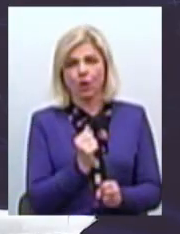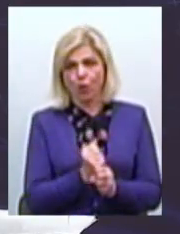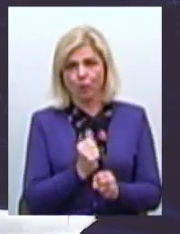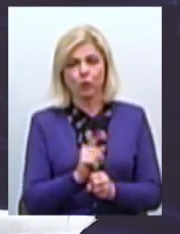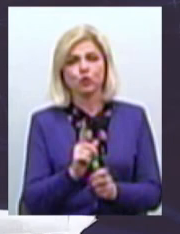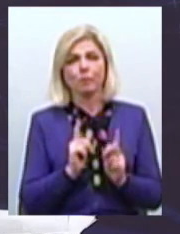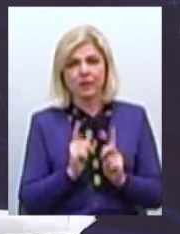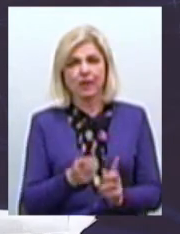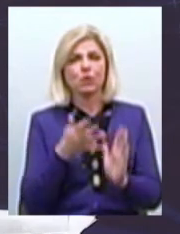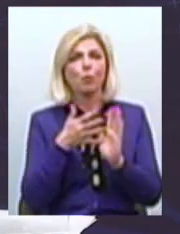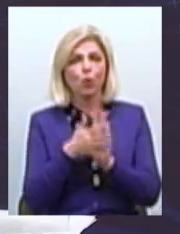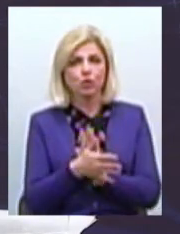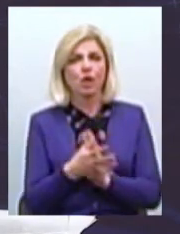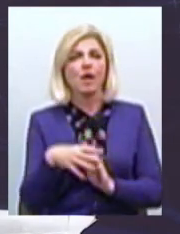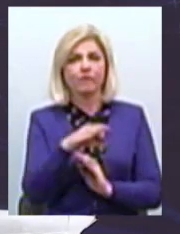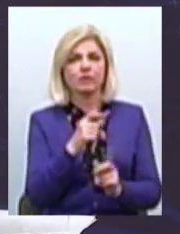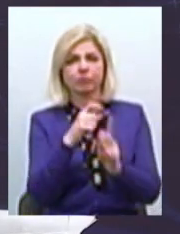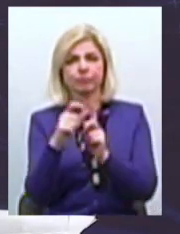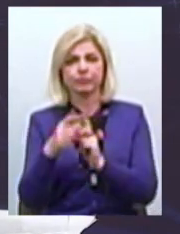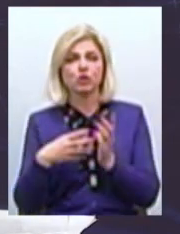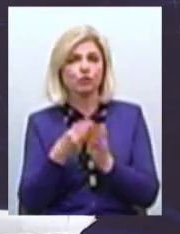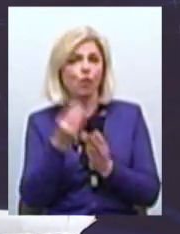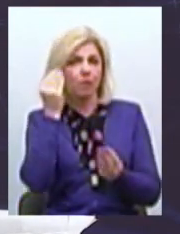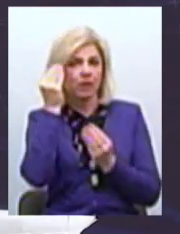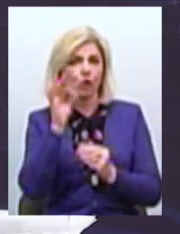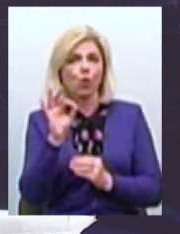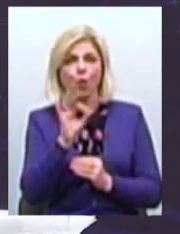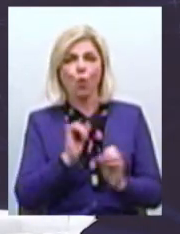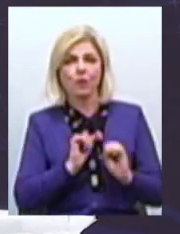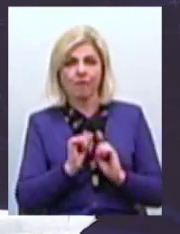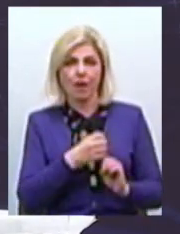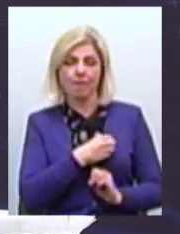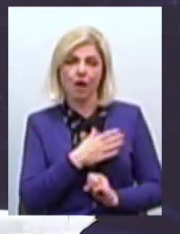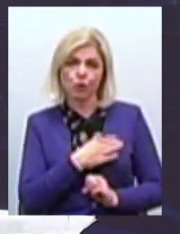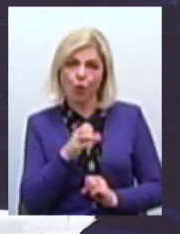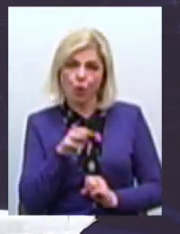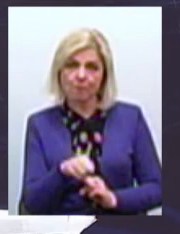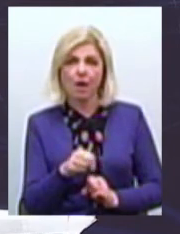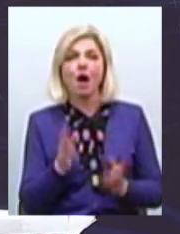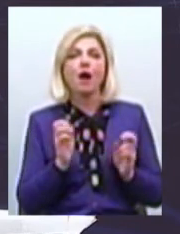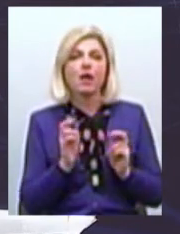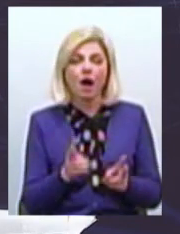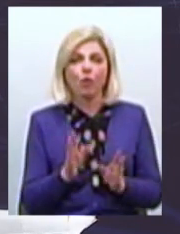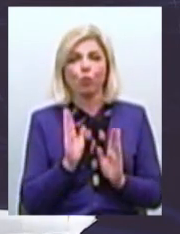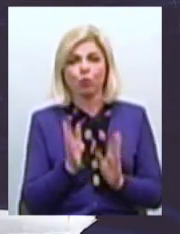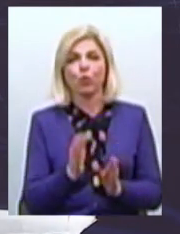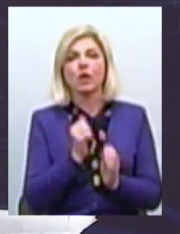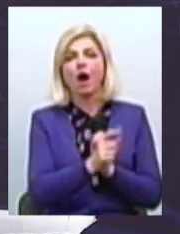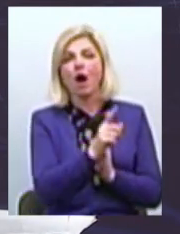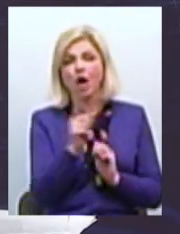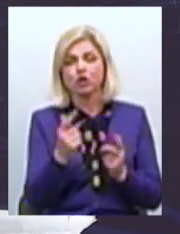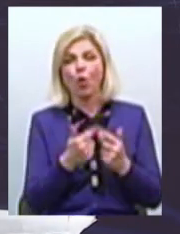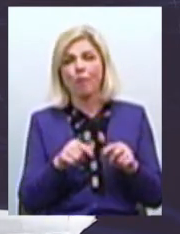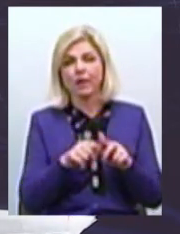всі висказали свої позиції Щодо управління майном Щодо, яким чином будемо кожний об'єкт